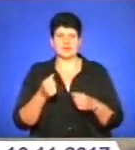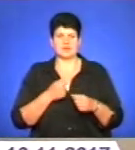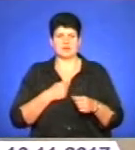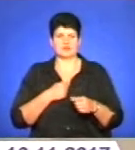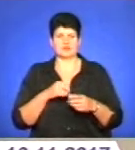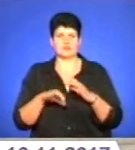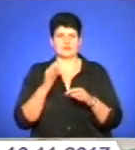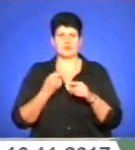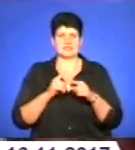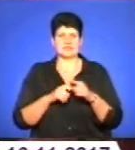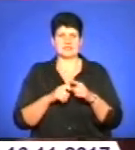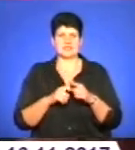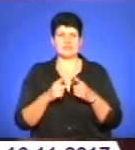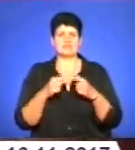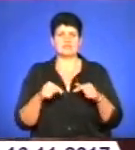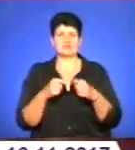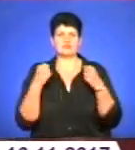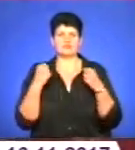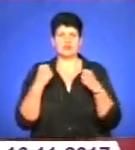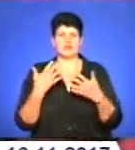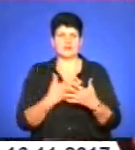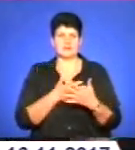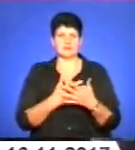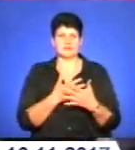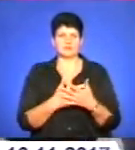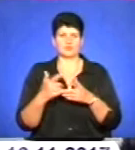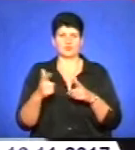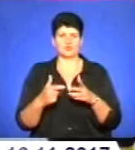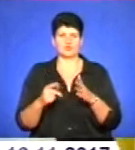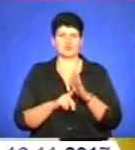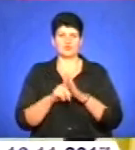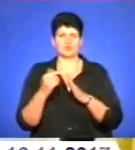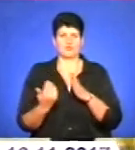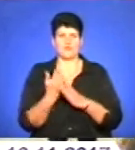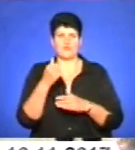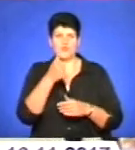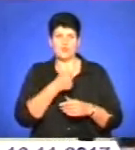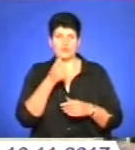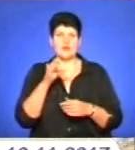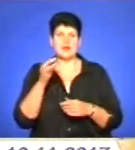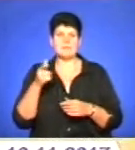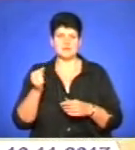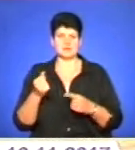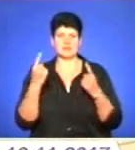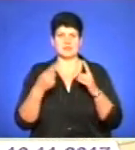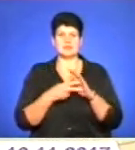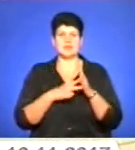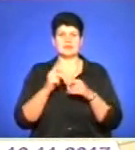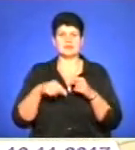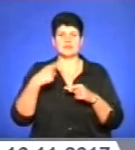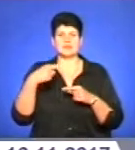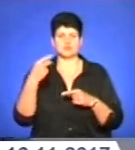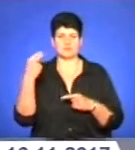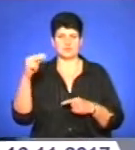вид спорту. Зараз, у період міжсезоння, вони активно готуються до початку нового ігрового року. У регбісток – амбітні плани на наступний